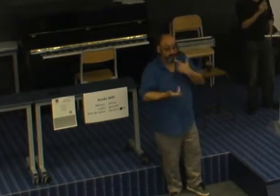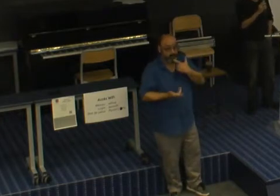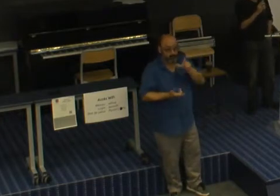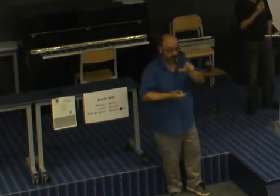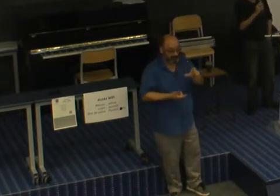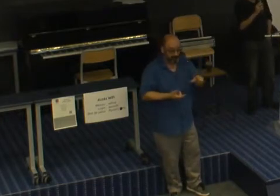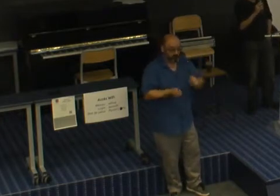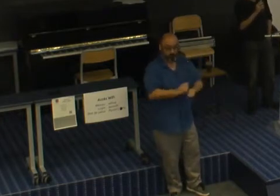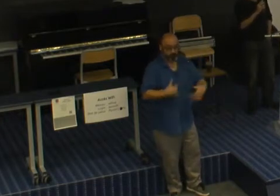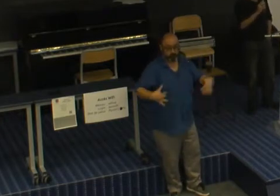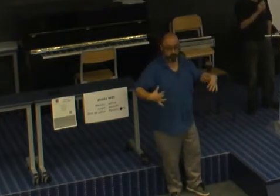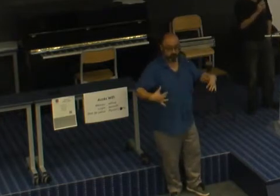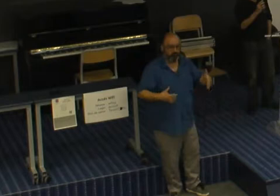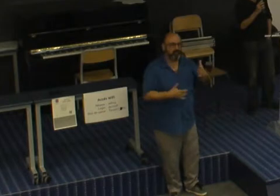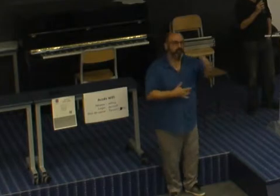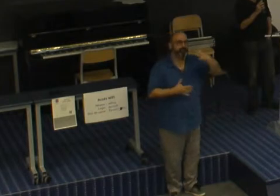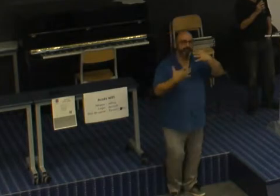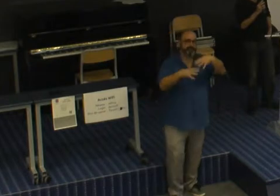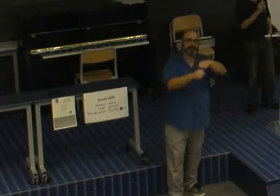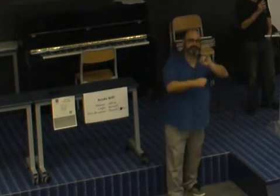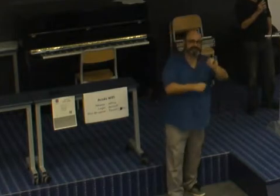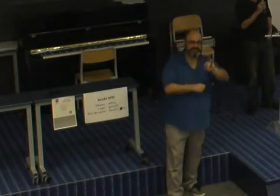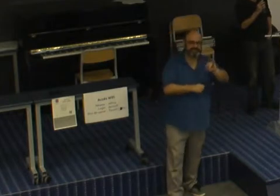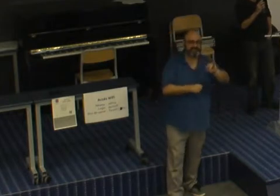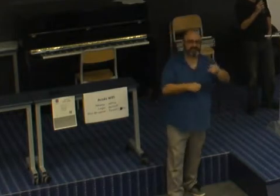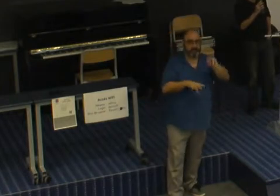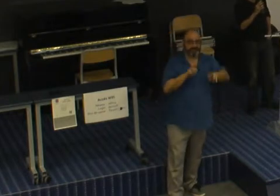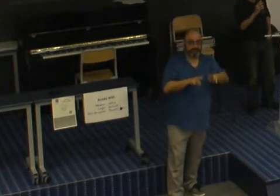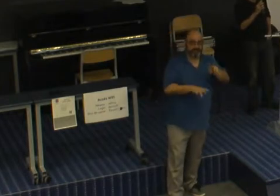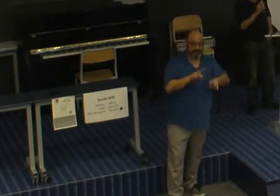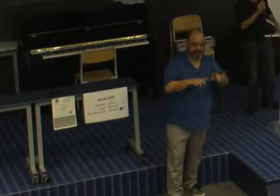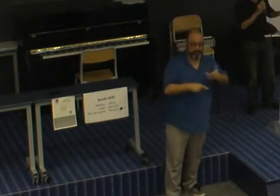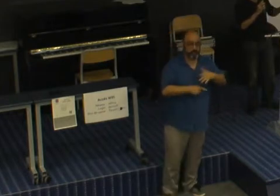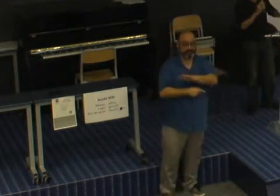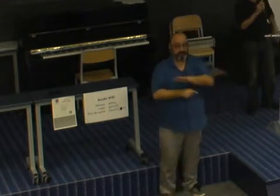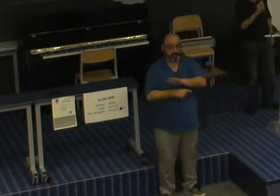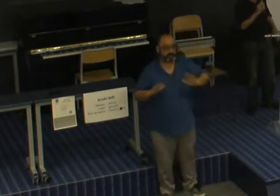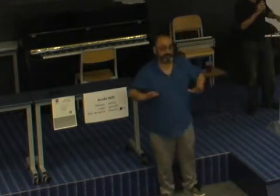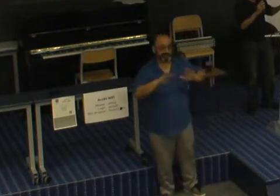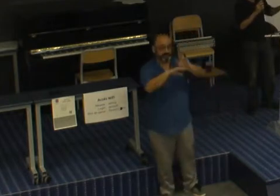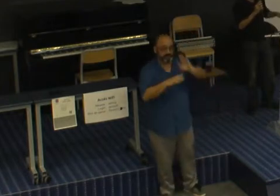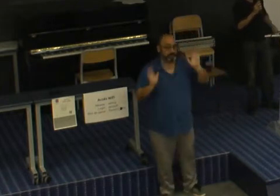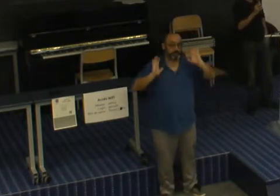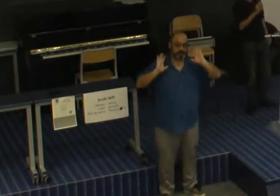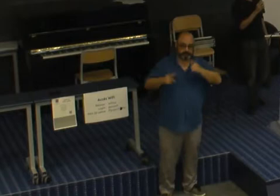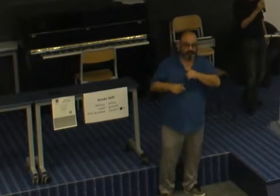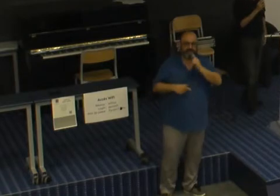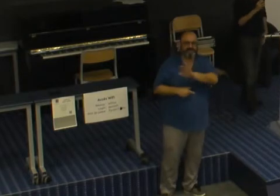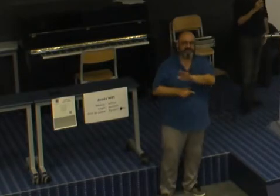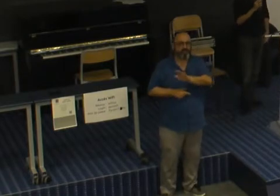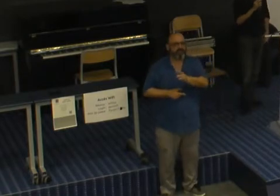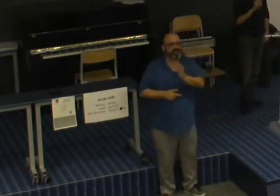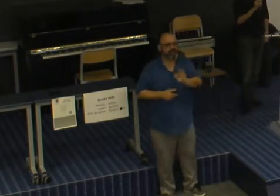Au XIXe siècle, c'était les Auvergnats, les Savoyards, parce que les Savoyards, la Savoie, ce n'était pas encore en France. C'était l